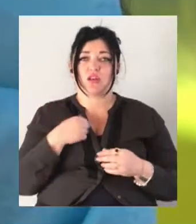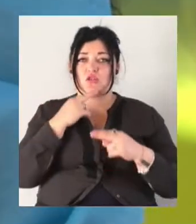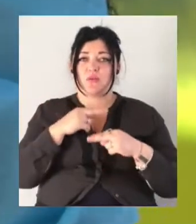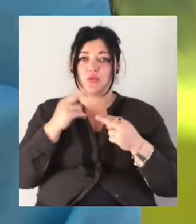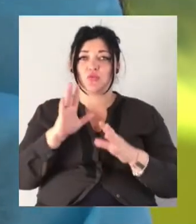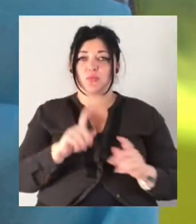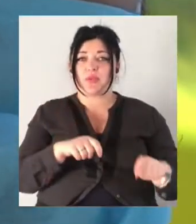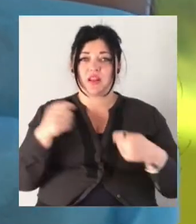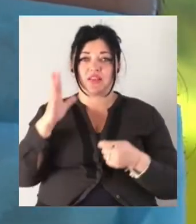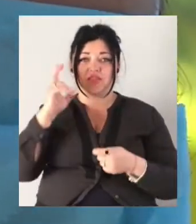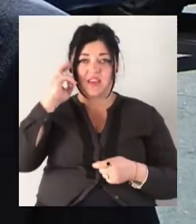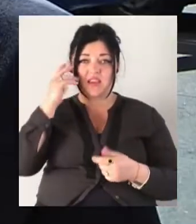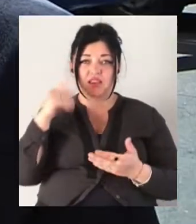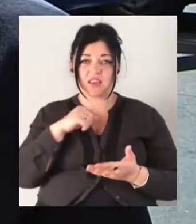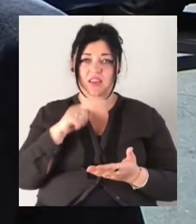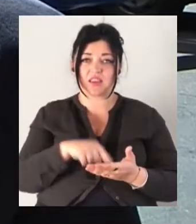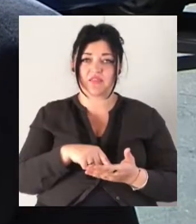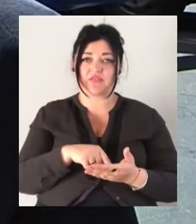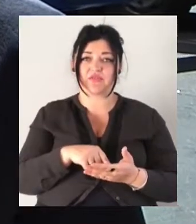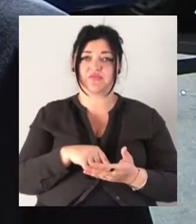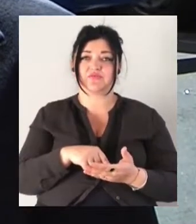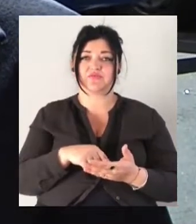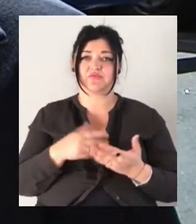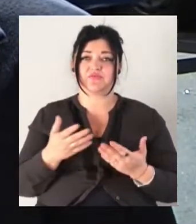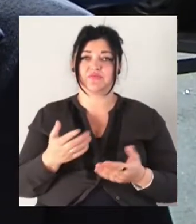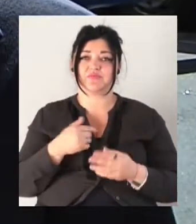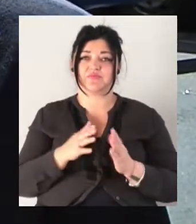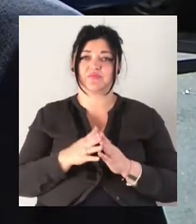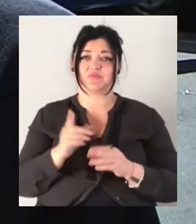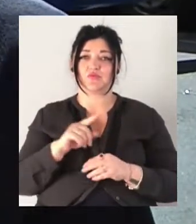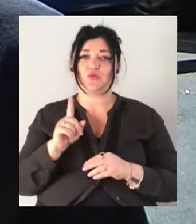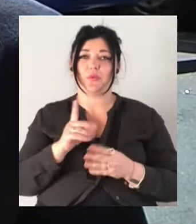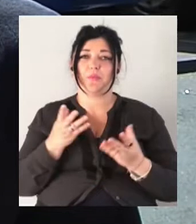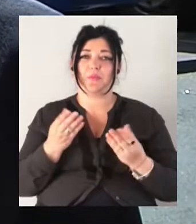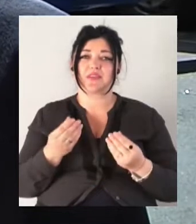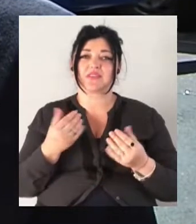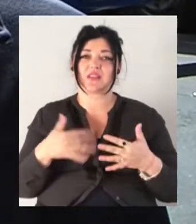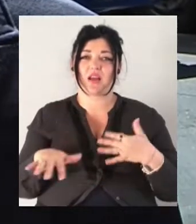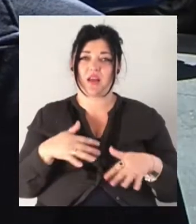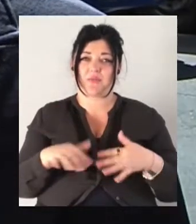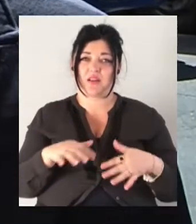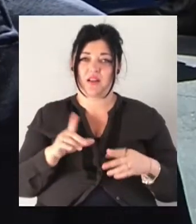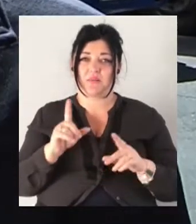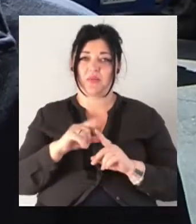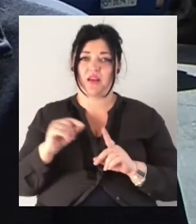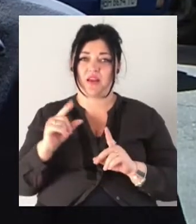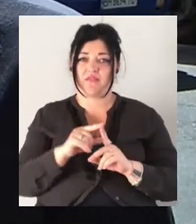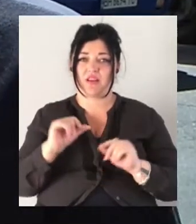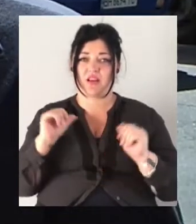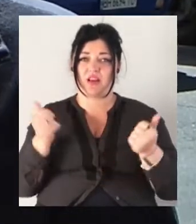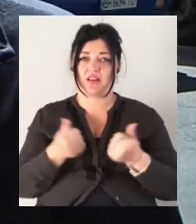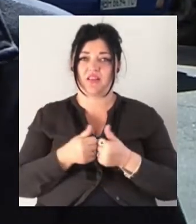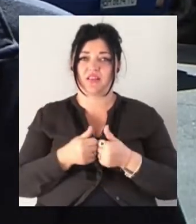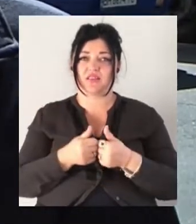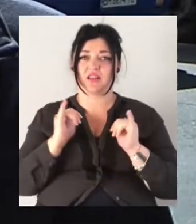в Київ. Ціль збувається в тому, щоб ослабили правила карантину для легального